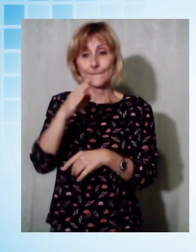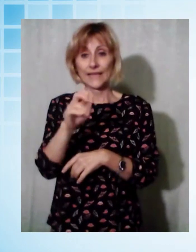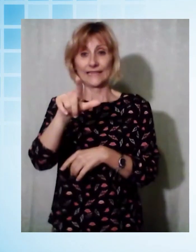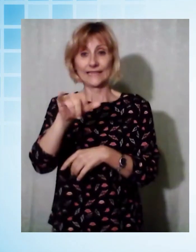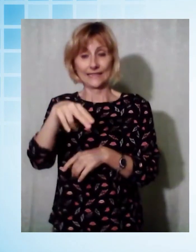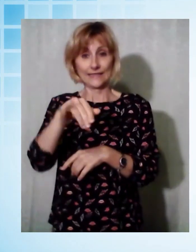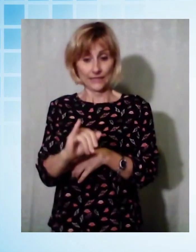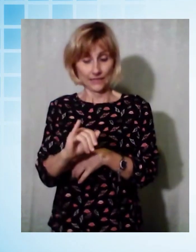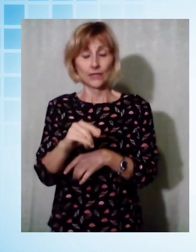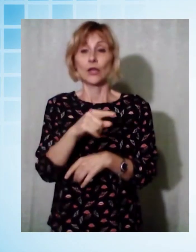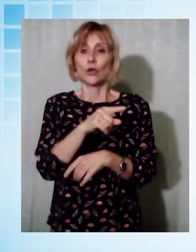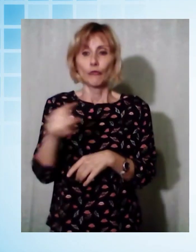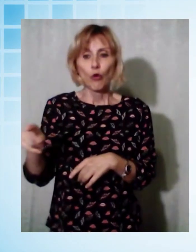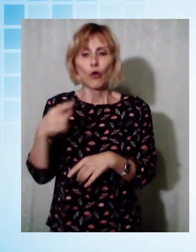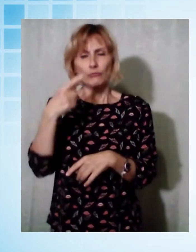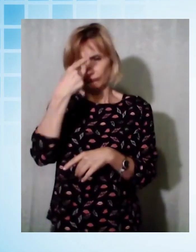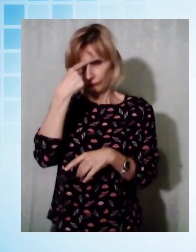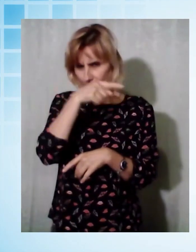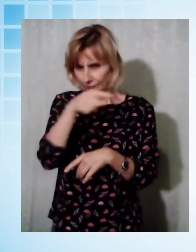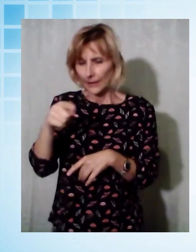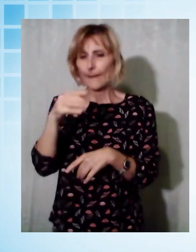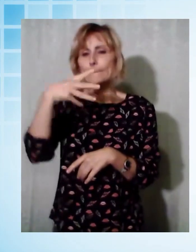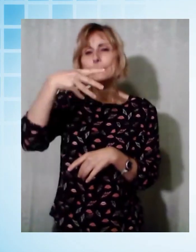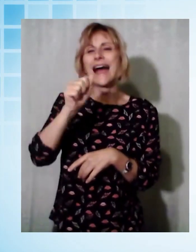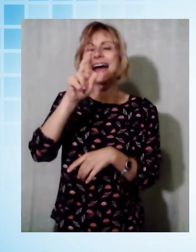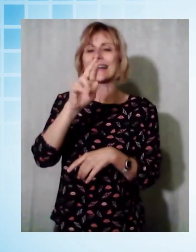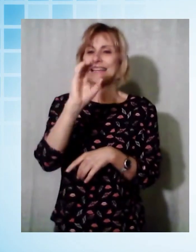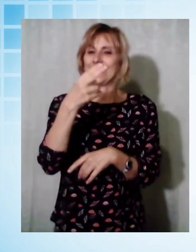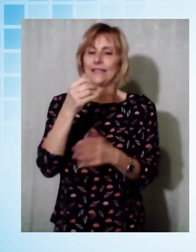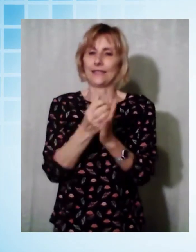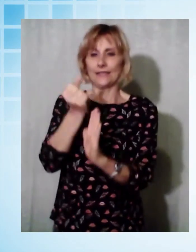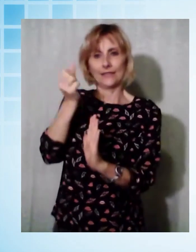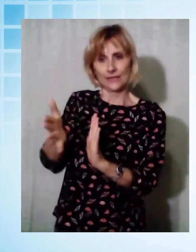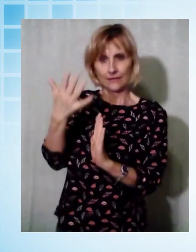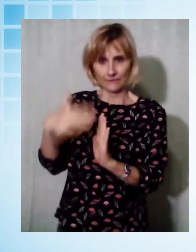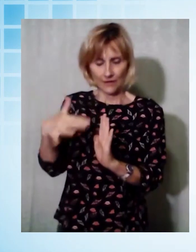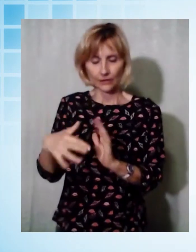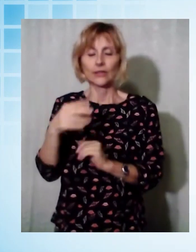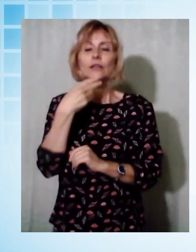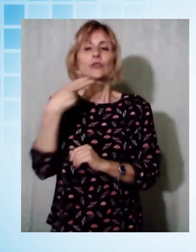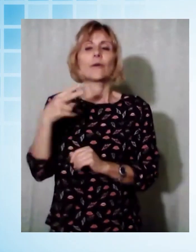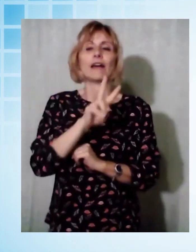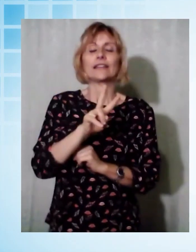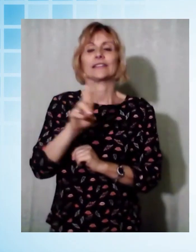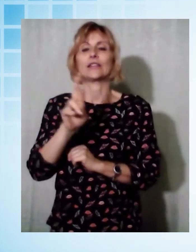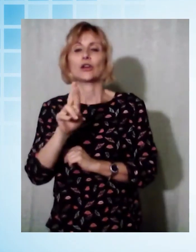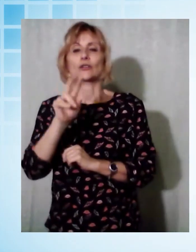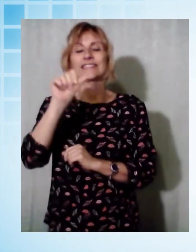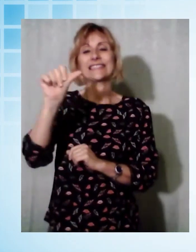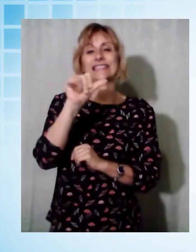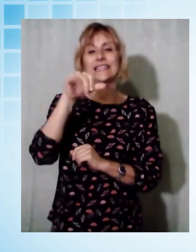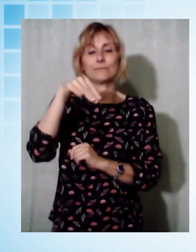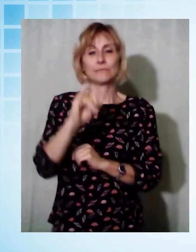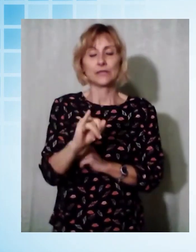era stato estromesso Celestino Marchini. Si tratta di Valentina Rose Simi, si occuperà di sicurezza e